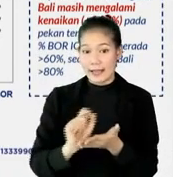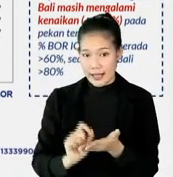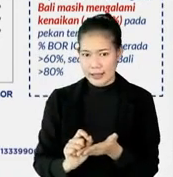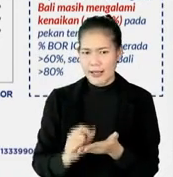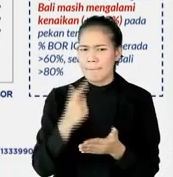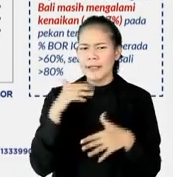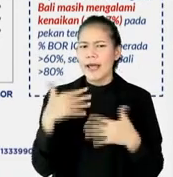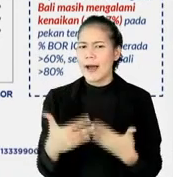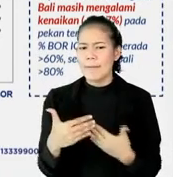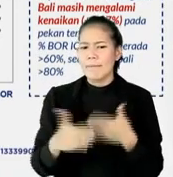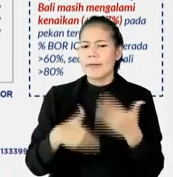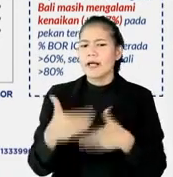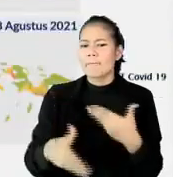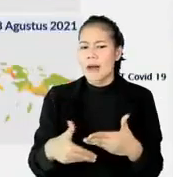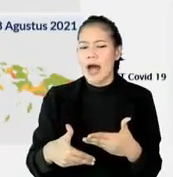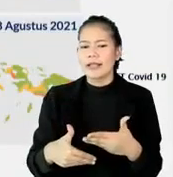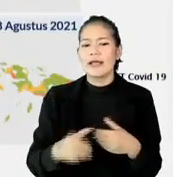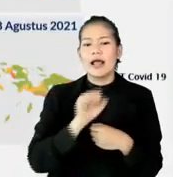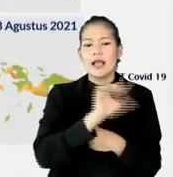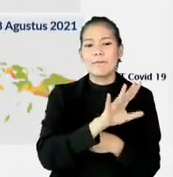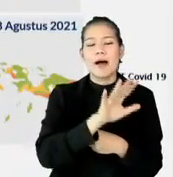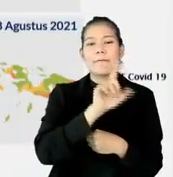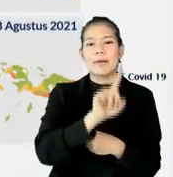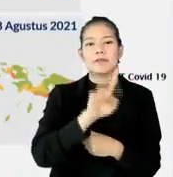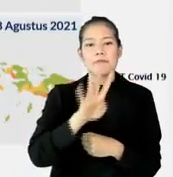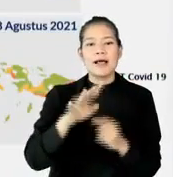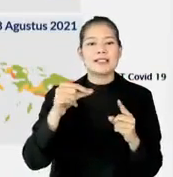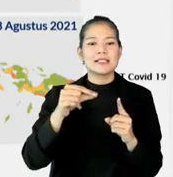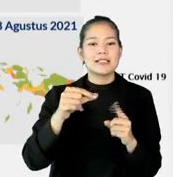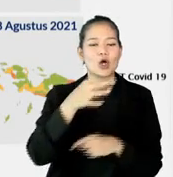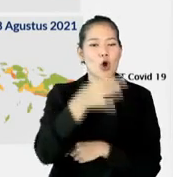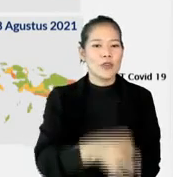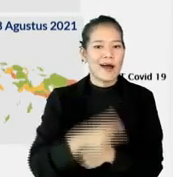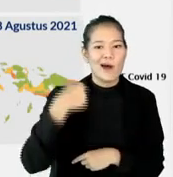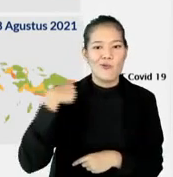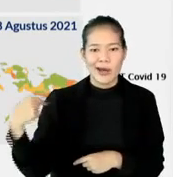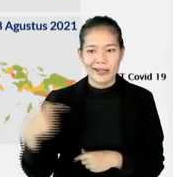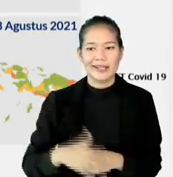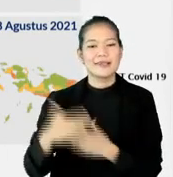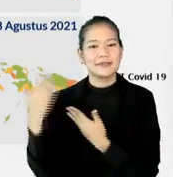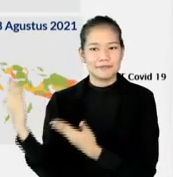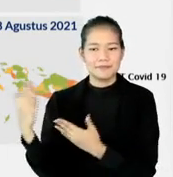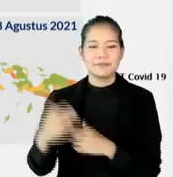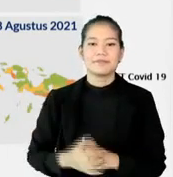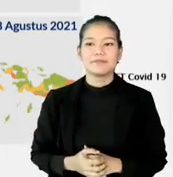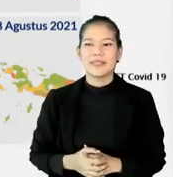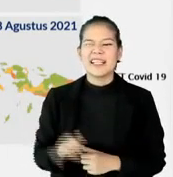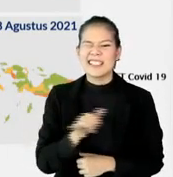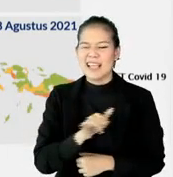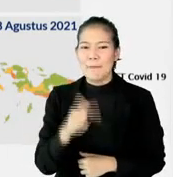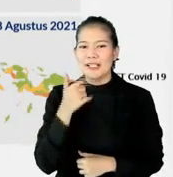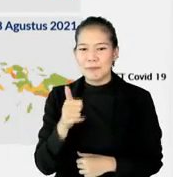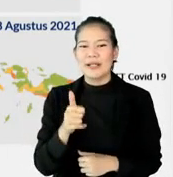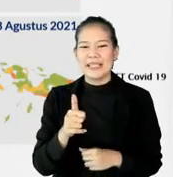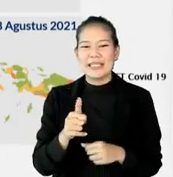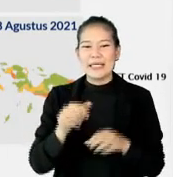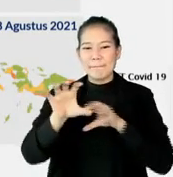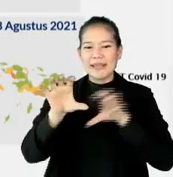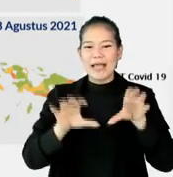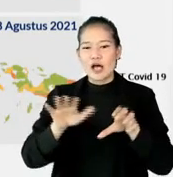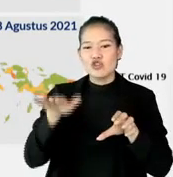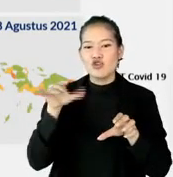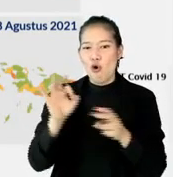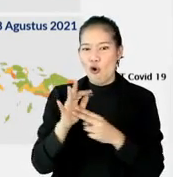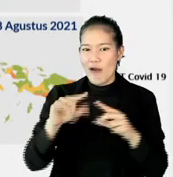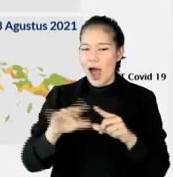gitu ya, bagaimana sih perkembangan bor yang ada di 514 kabupaten kota? Nah, ini gambarannya. Jadi mirip dengan peta zonasi, tapi ini bukan peta